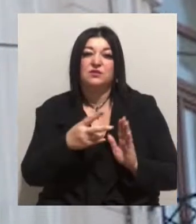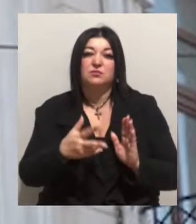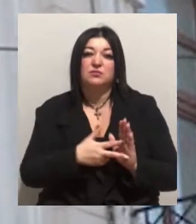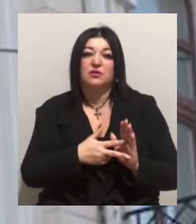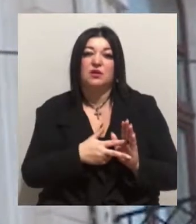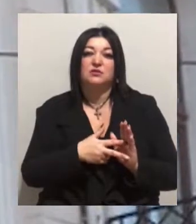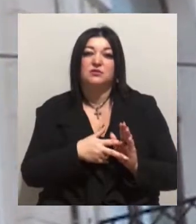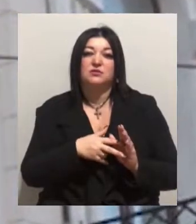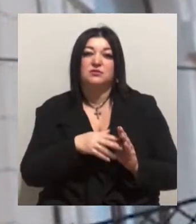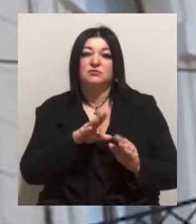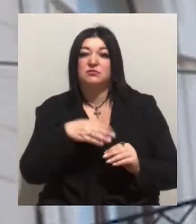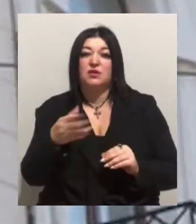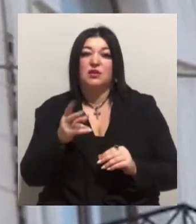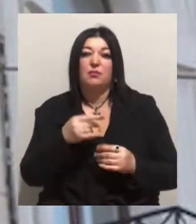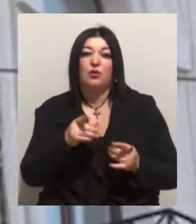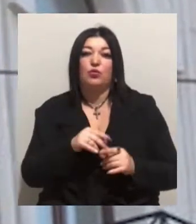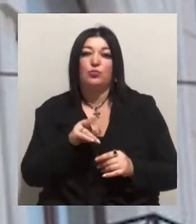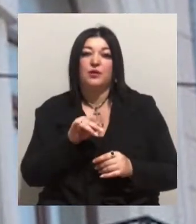плиту та розкололася на шматки.